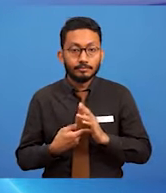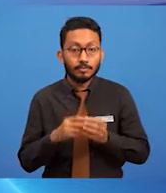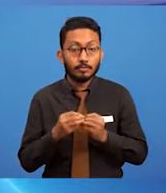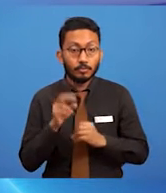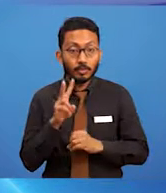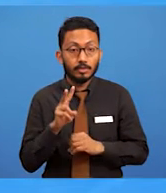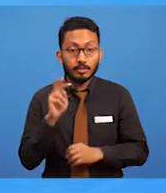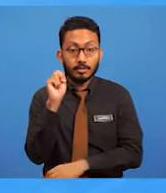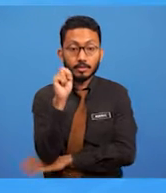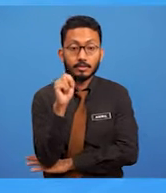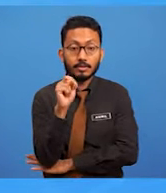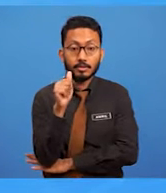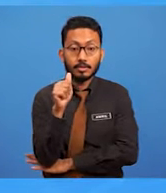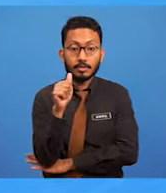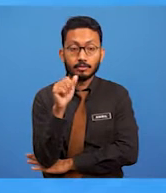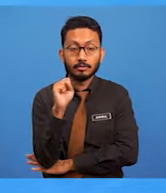naif.